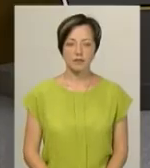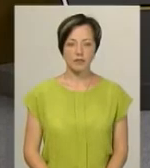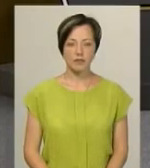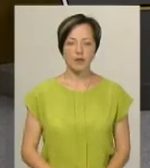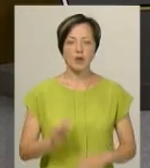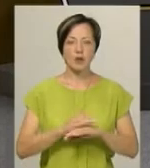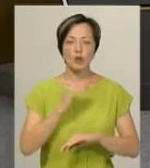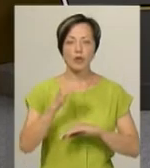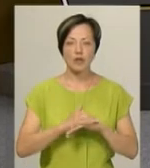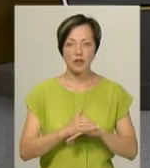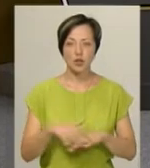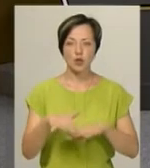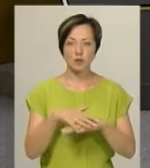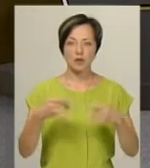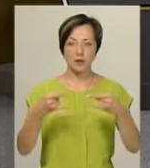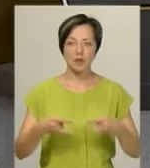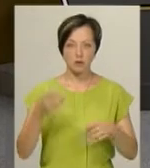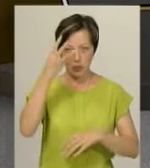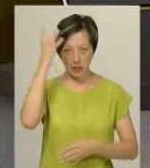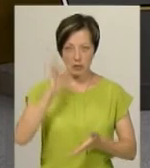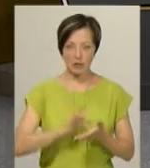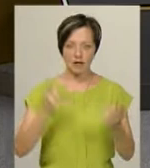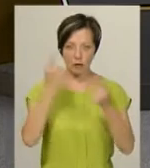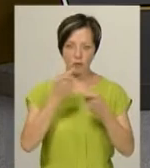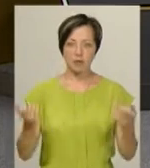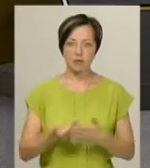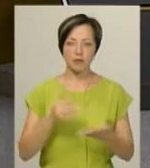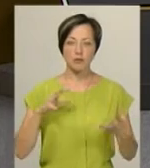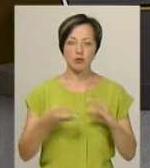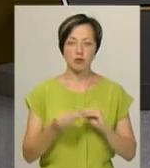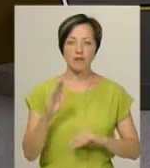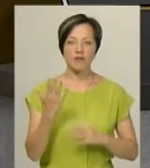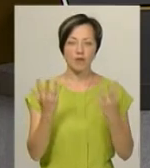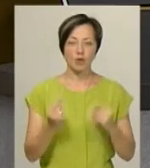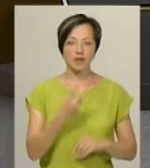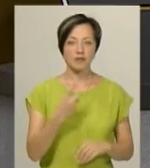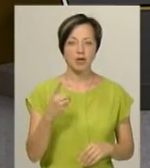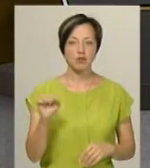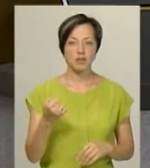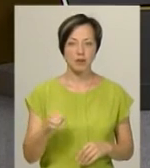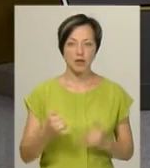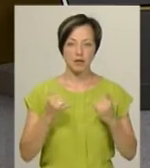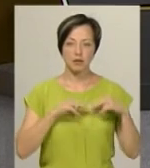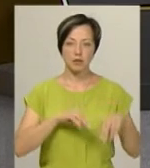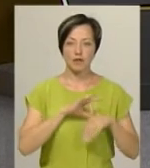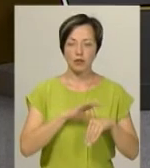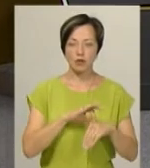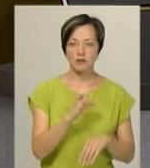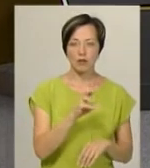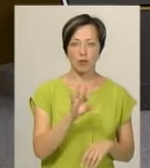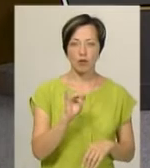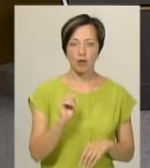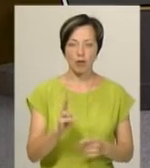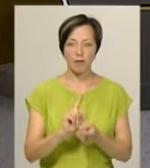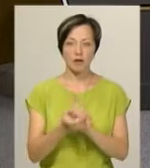Доброго вечора! На Суспільному телебаченні «Поділля Центр» інформаційний підсумок вівторка, 21 серпня. В студії ведуча Світлана Поробок,